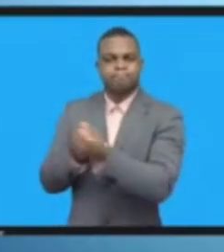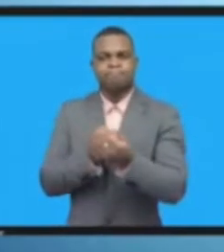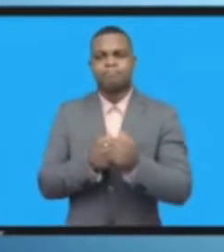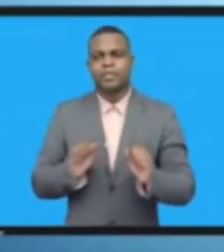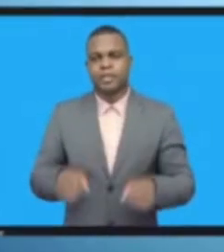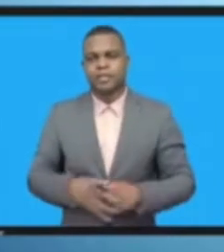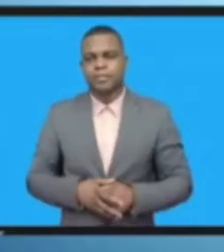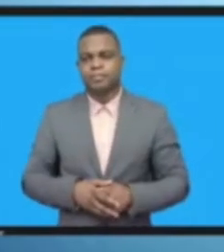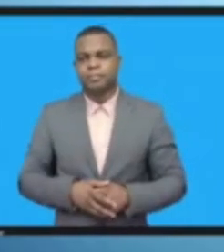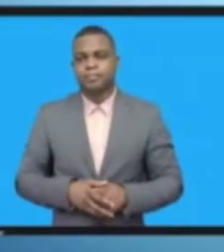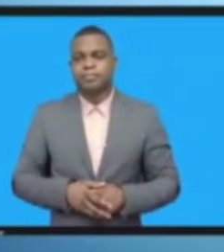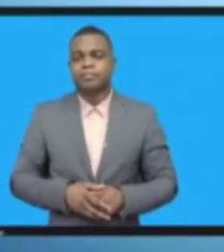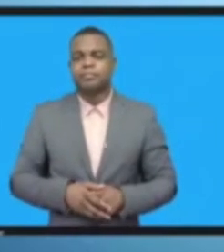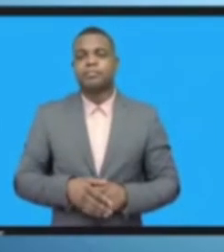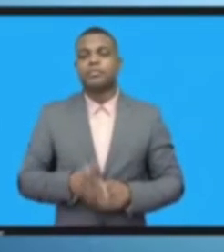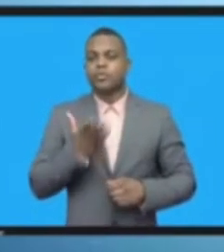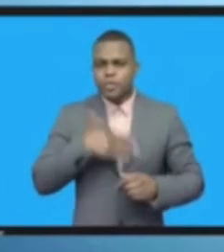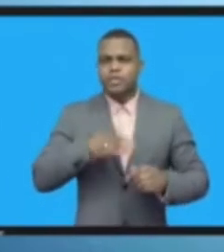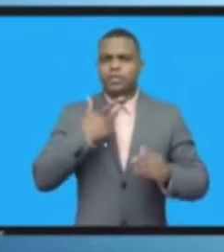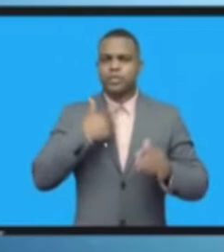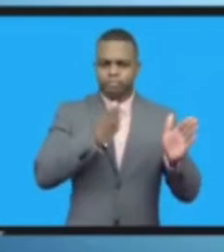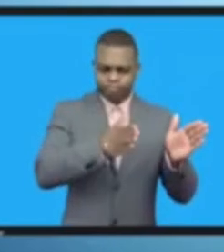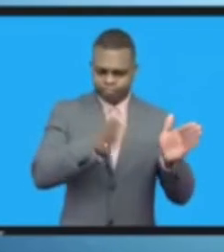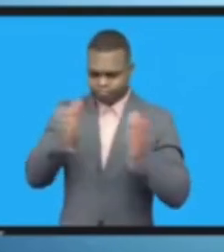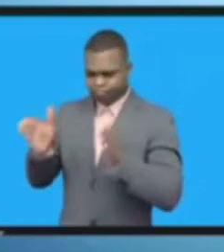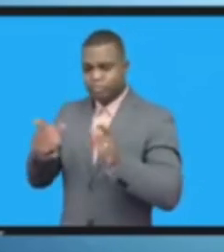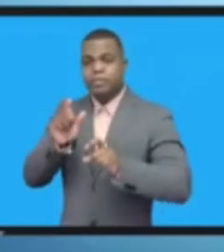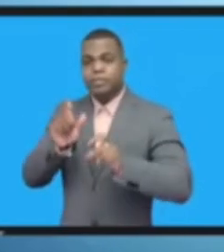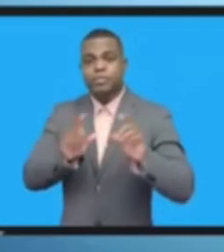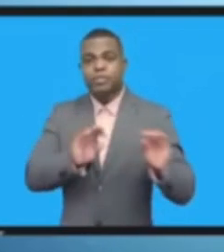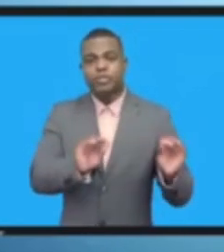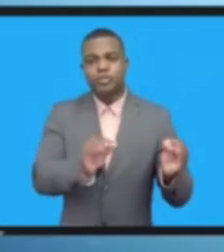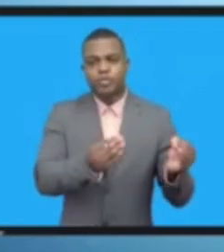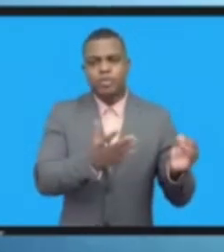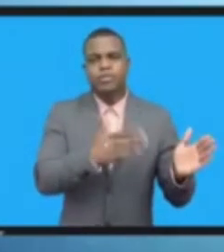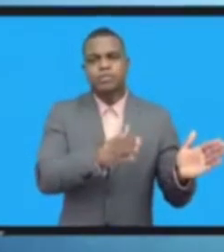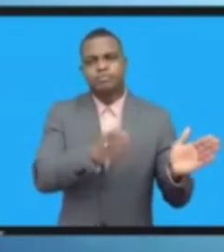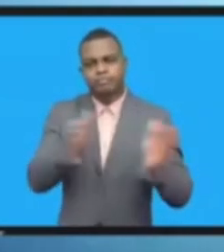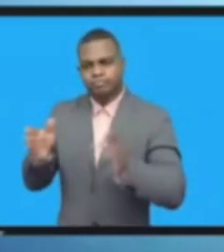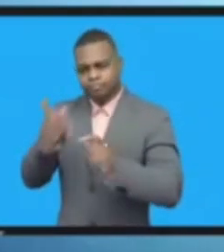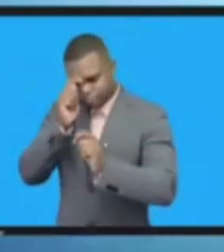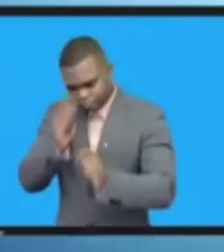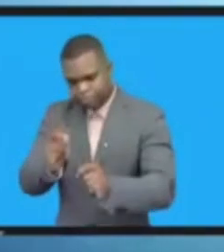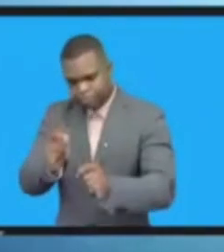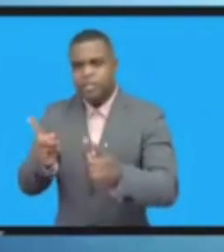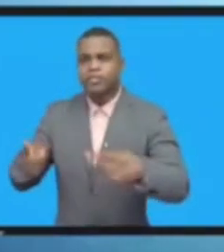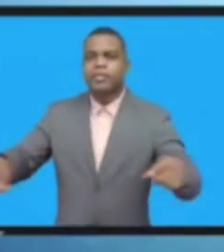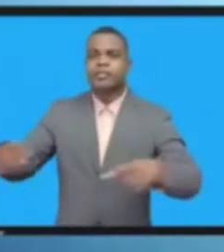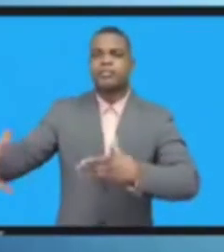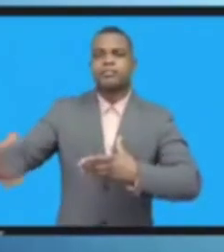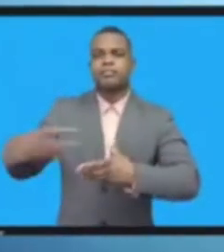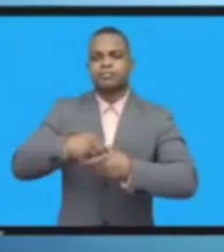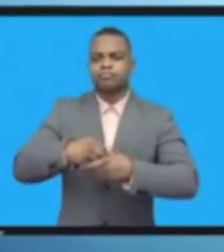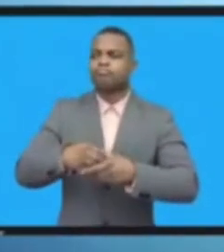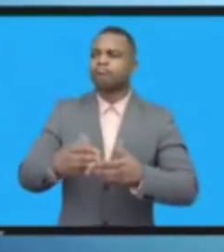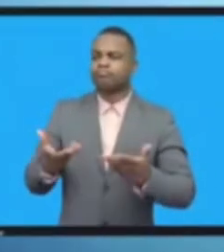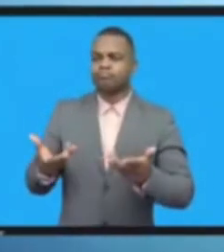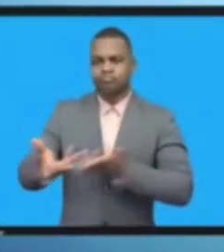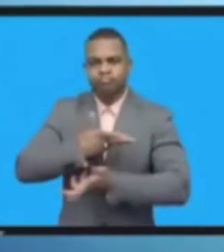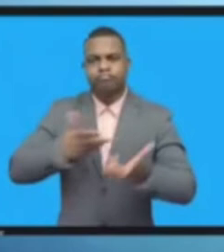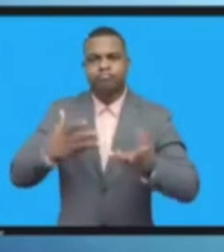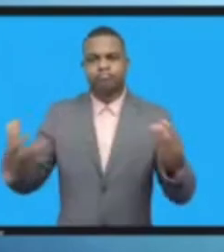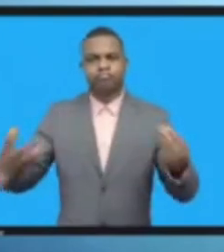عن طريق وتوفير مجالات لمناقشة القضايا التي تهمهم